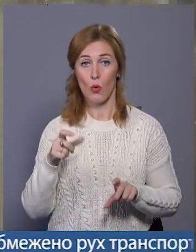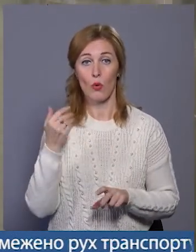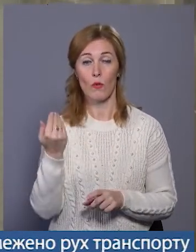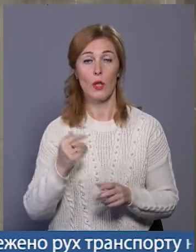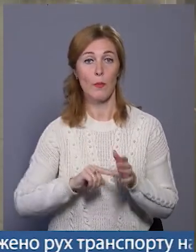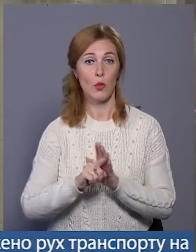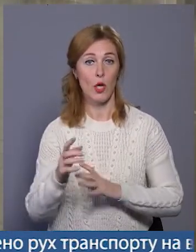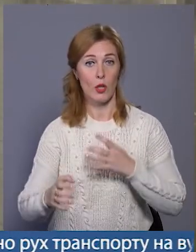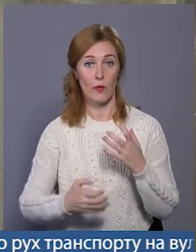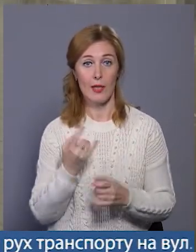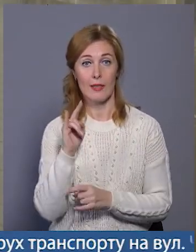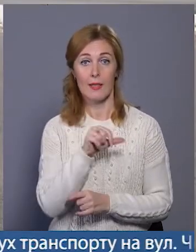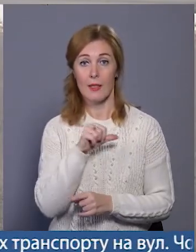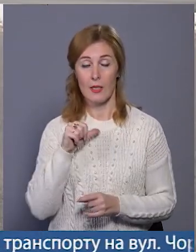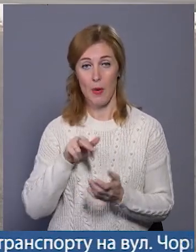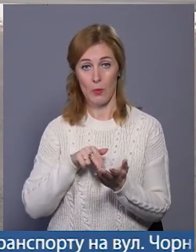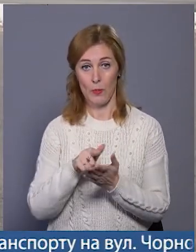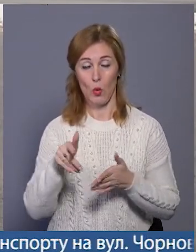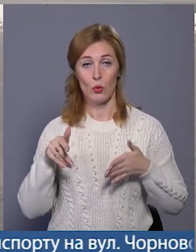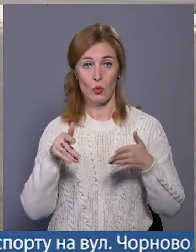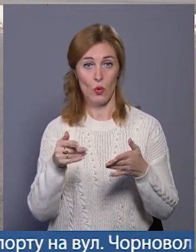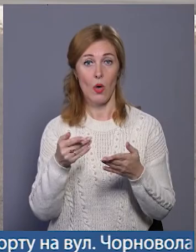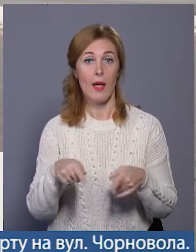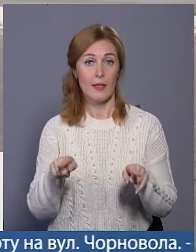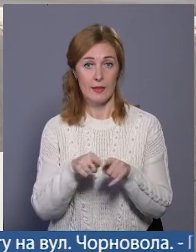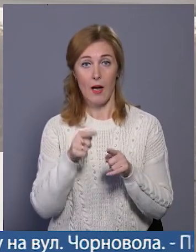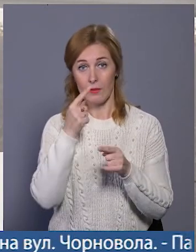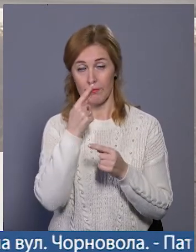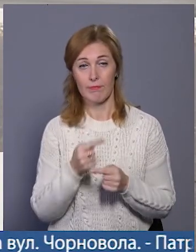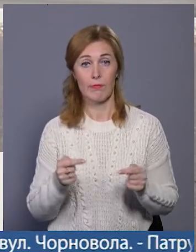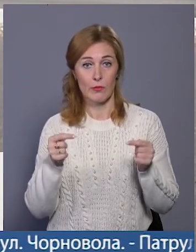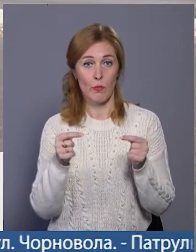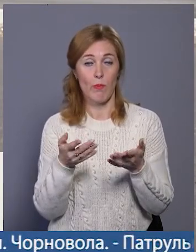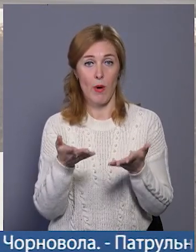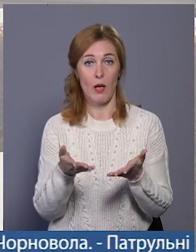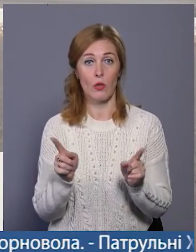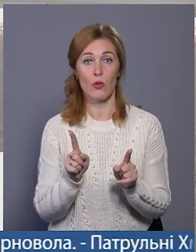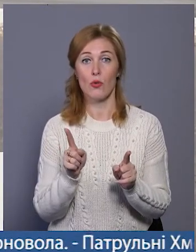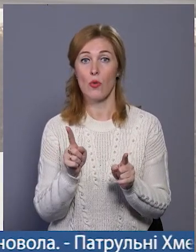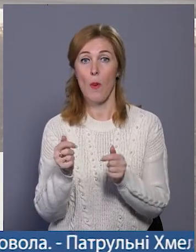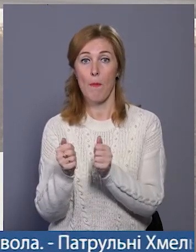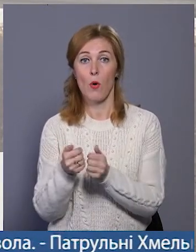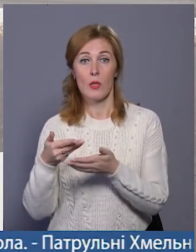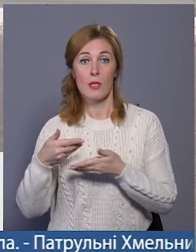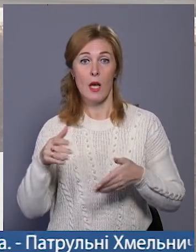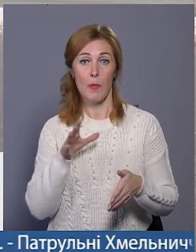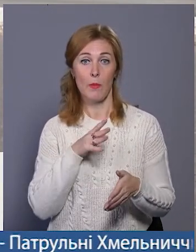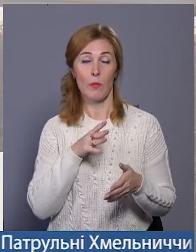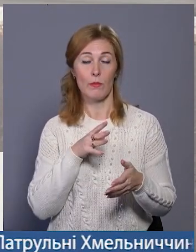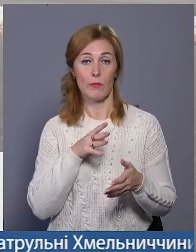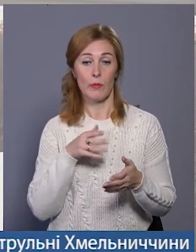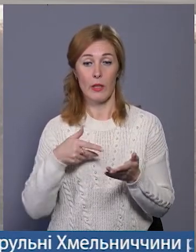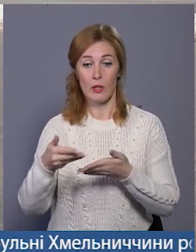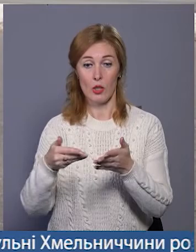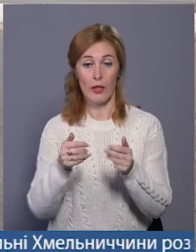дитина буде сама переходити дорогу. Якось так співпали, що йшли по темній стороні вулиці і поряд з нами дуже близько приїхала машина.